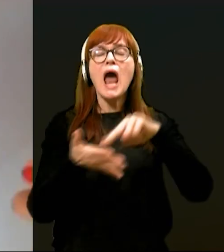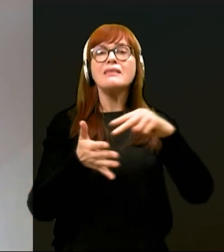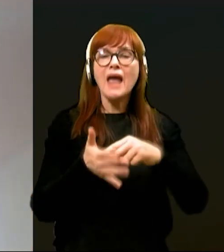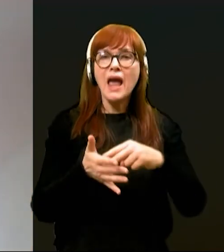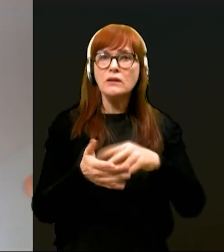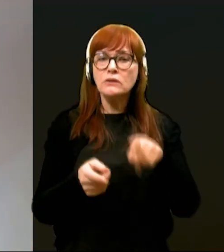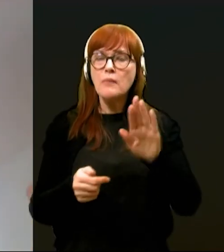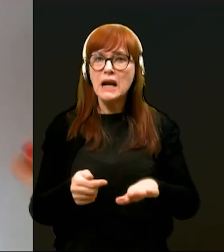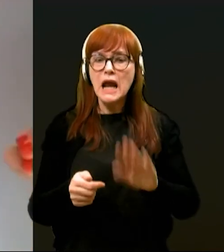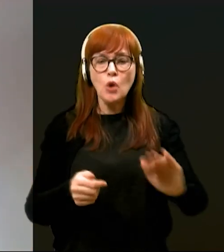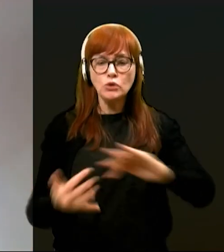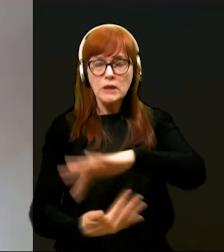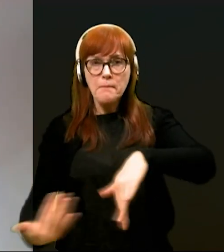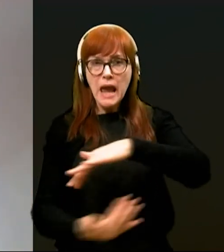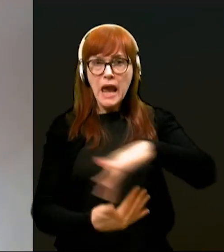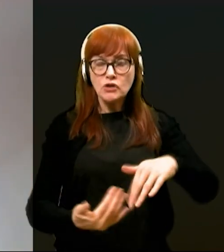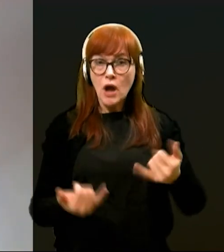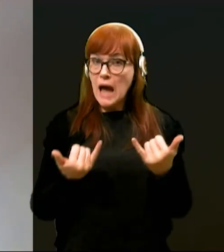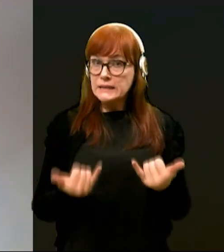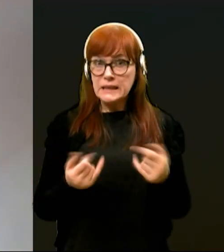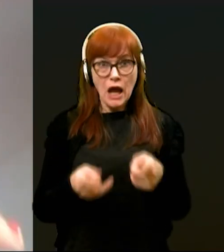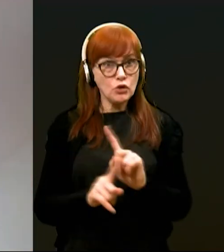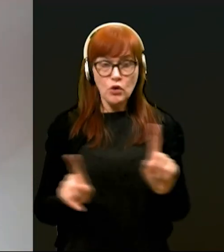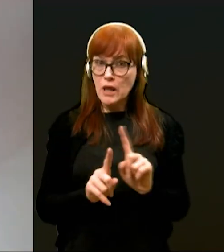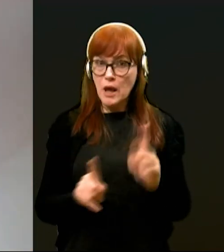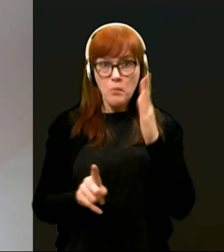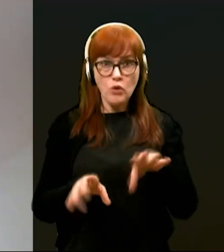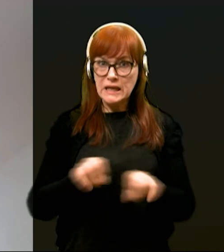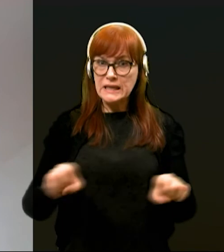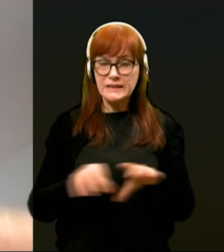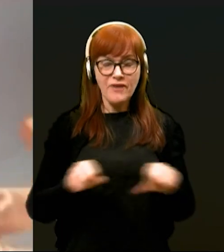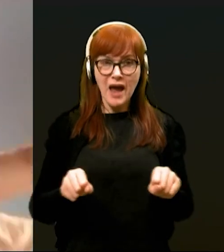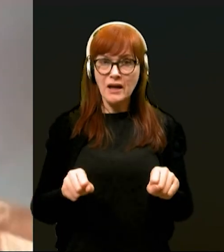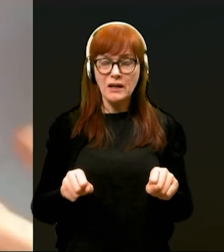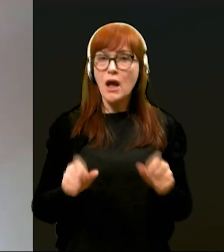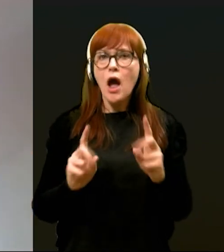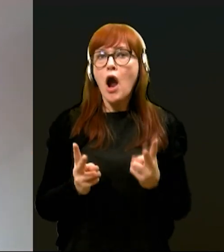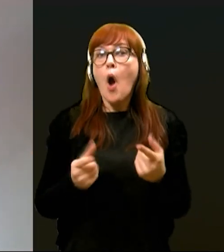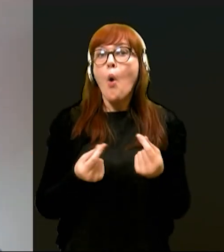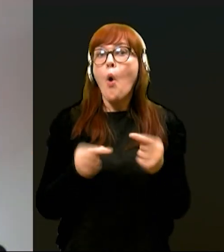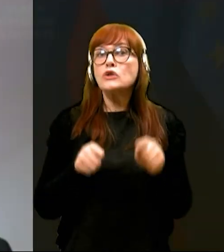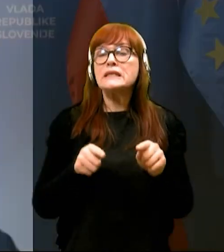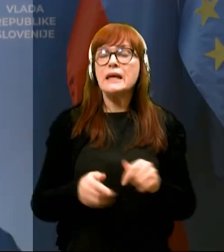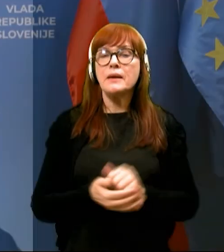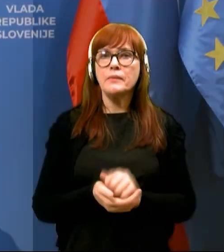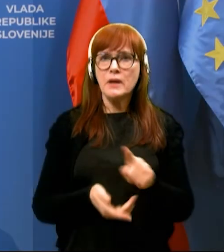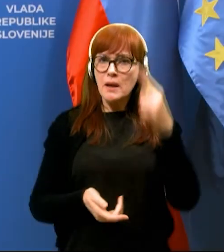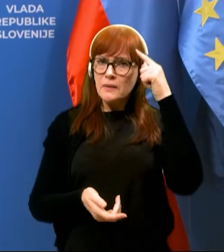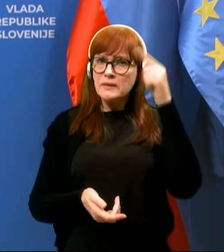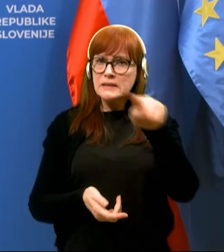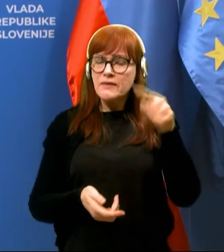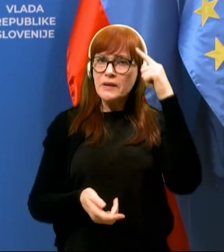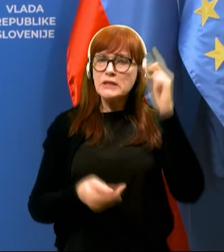tam se pa res otroci mešajo. A tega zdaj, recimo, ne boste izvajali? Ali kako je s tem? Vrš ste mislili